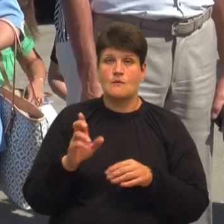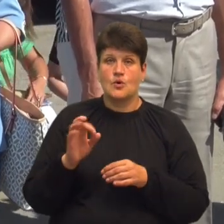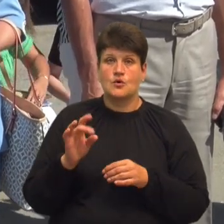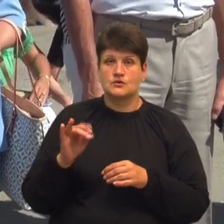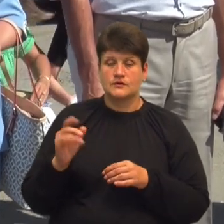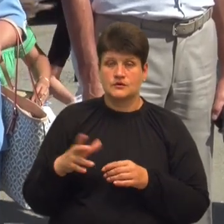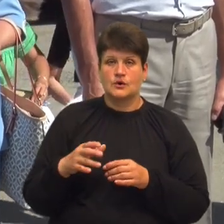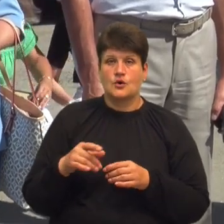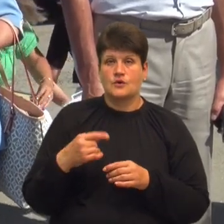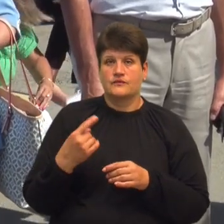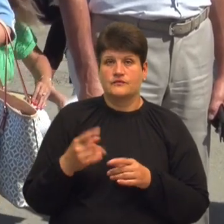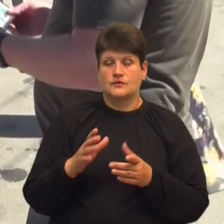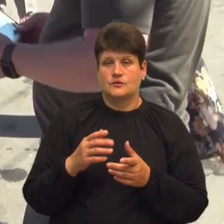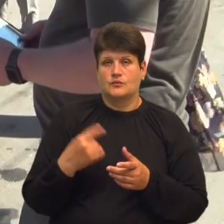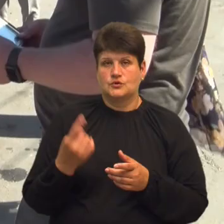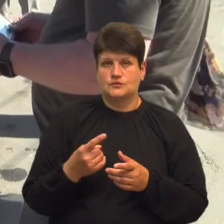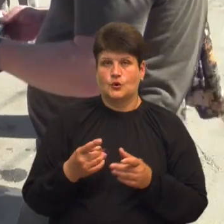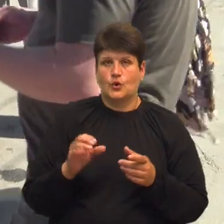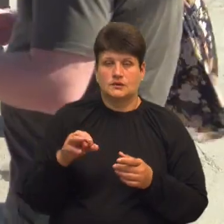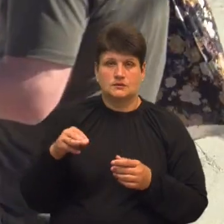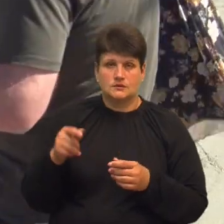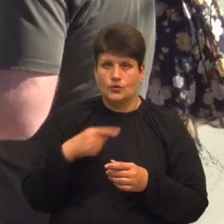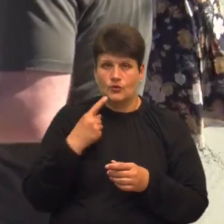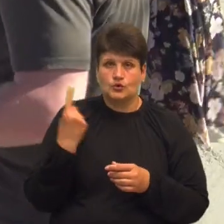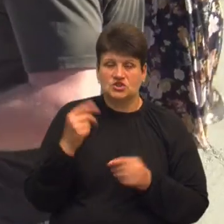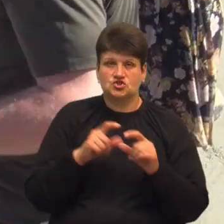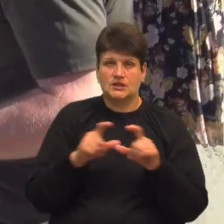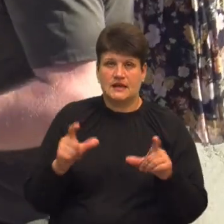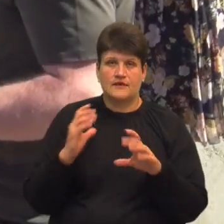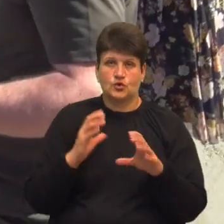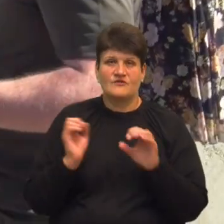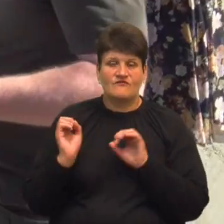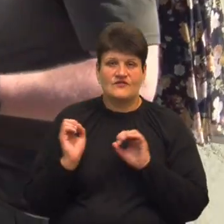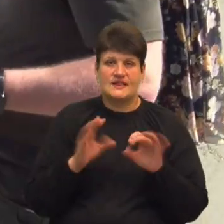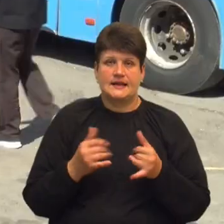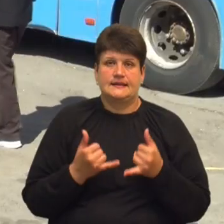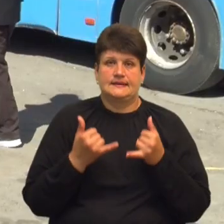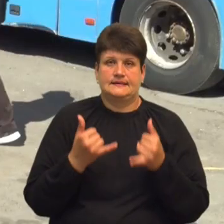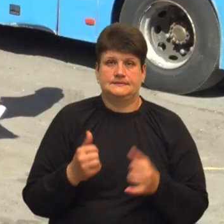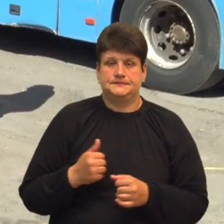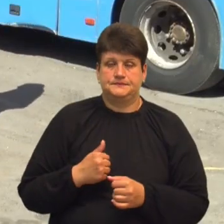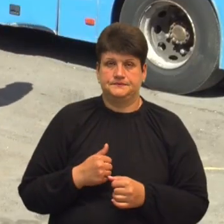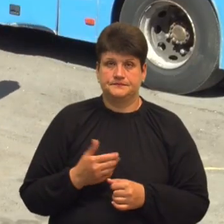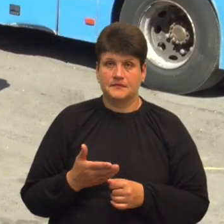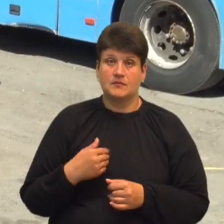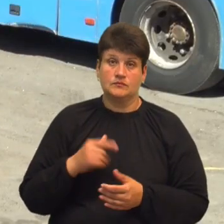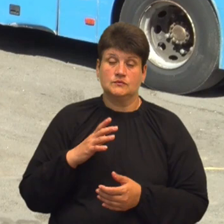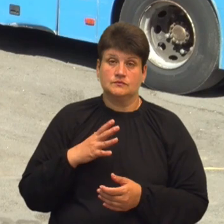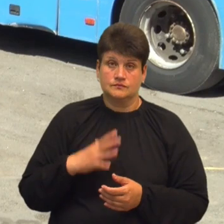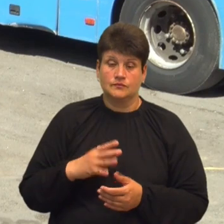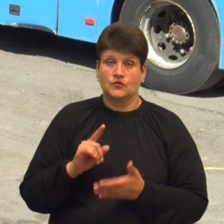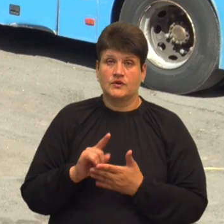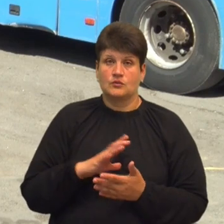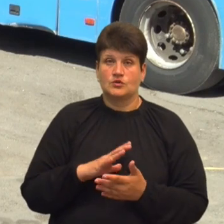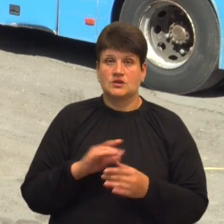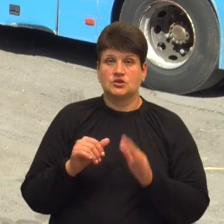Кухарський каже, з початком повномасштабної війни один шкільний автобус віддали для потреб армії. Ми змушені були 660 учнів